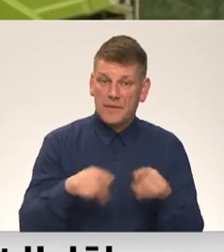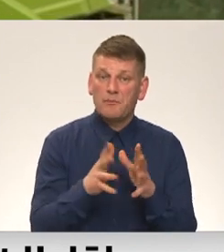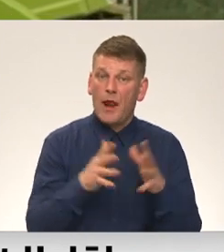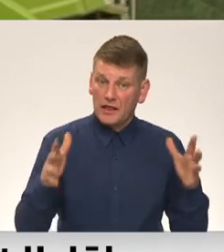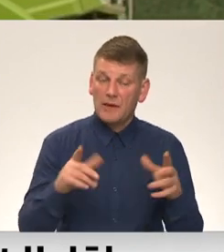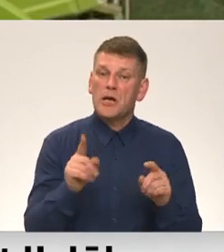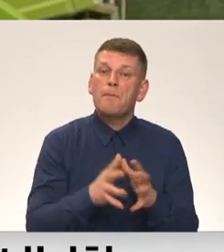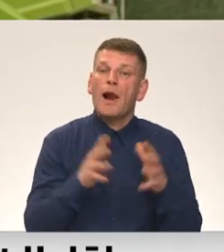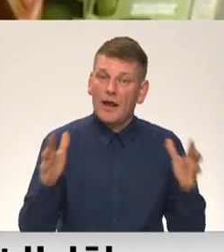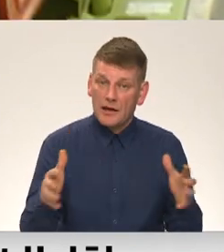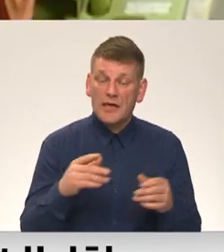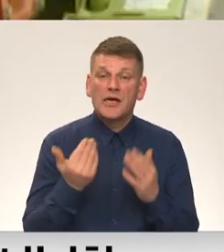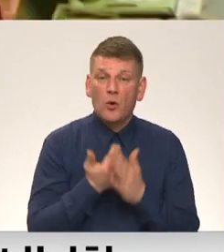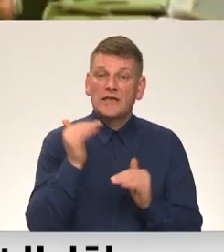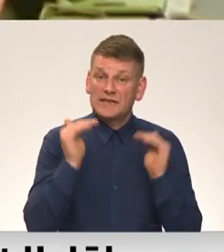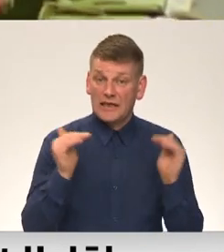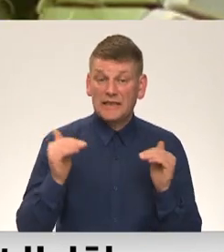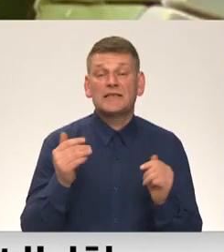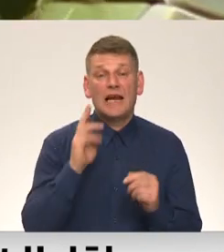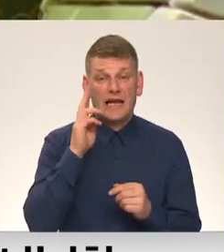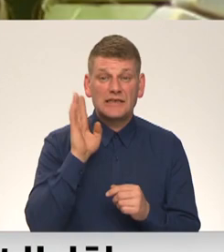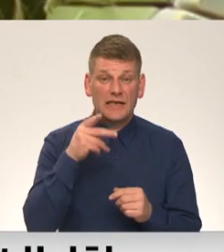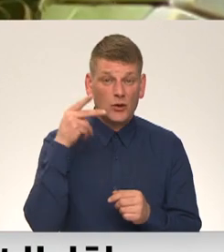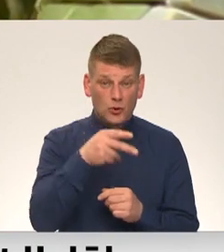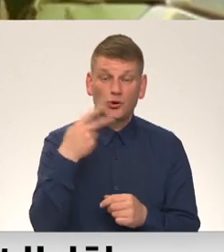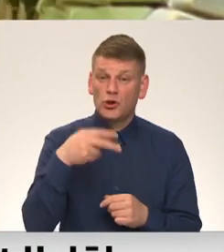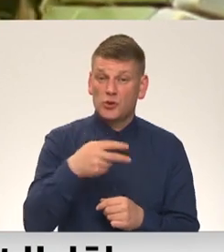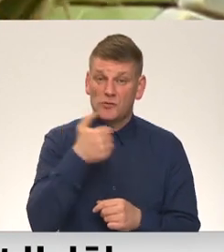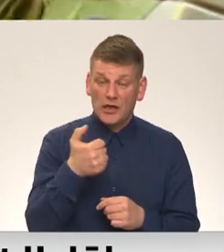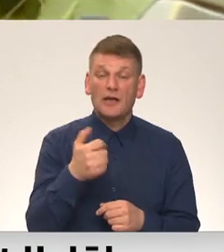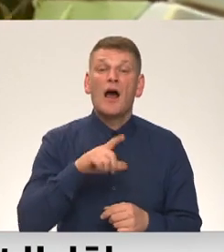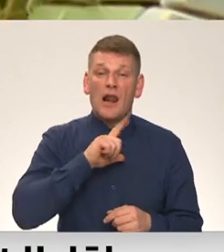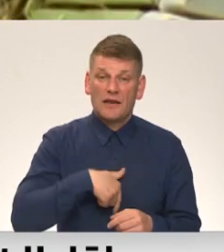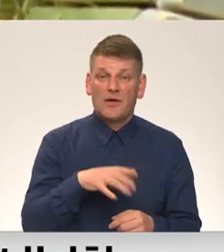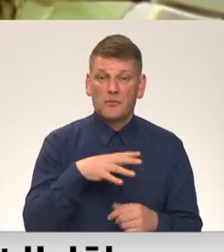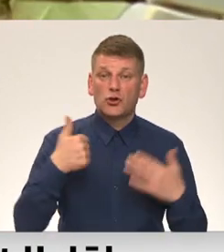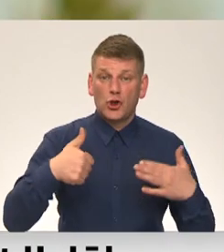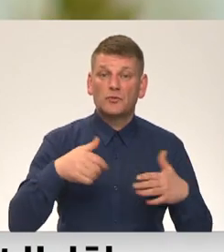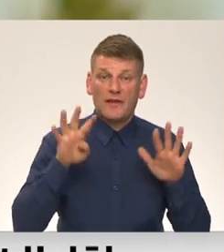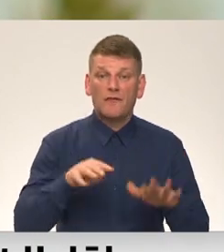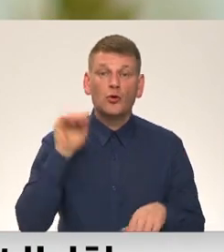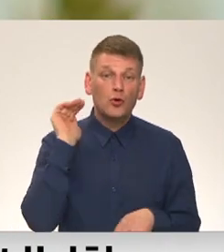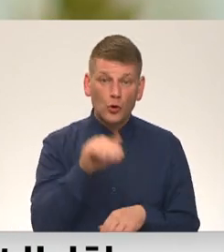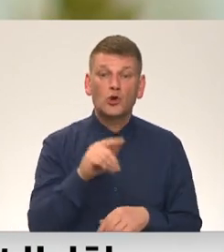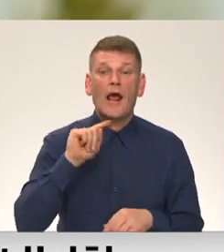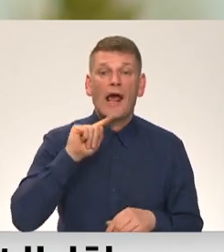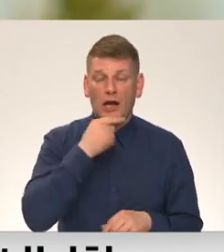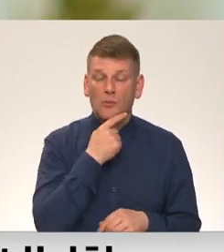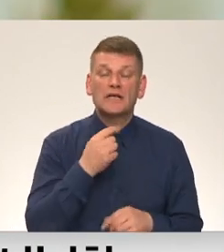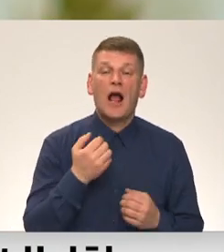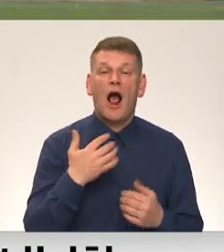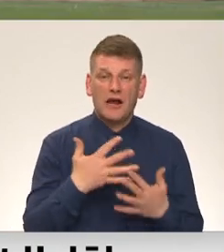palielinājusies. Jaunākā stats tik liecina, ka 2020. gadā Latvijā bija 69 tūkstoši ekonomiski aktīvu